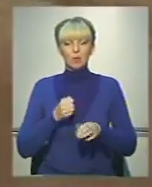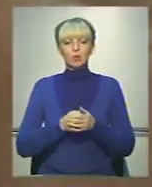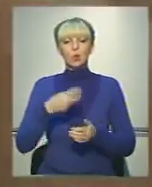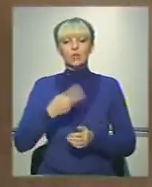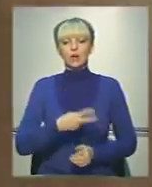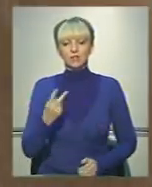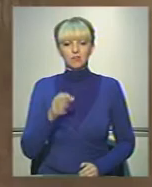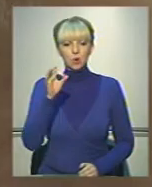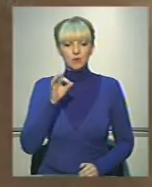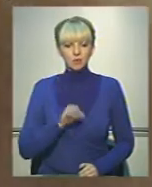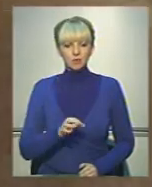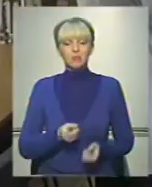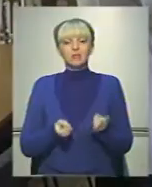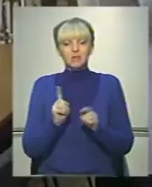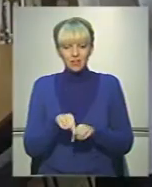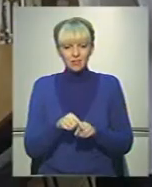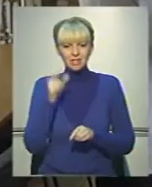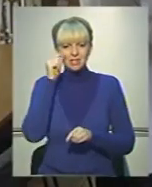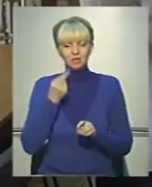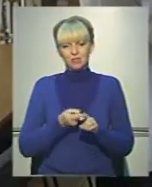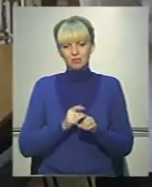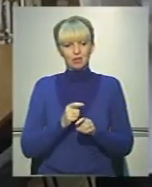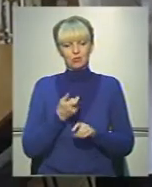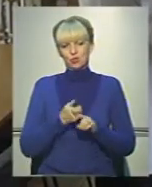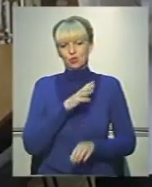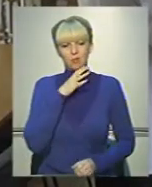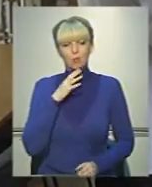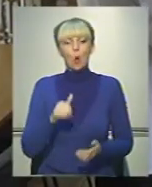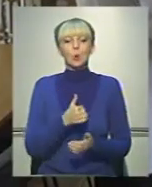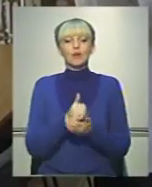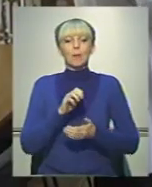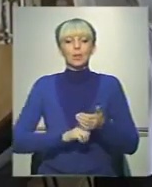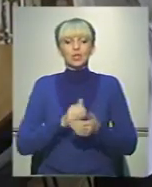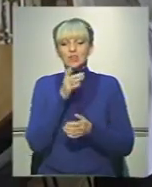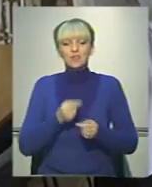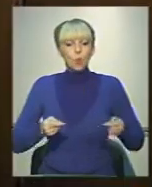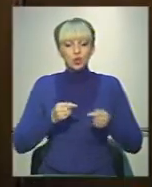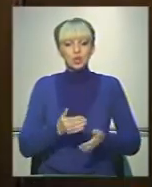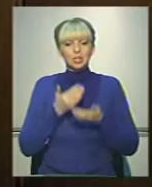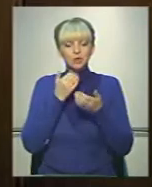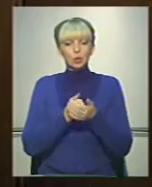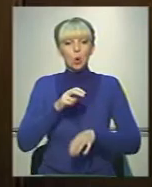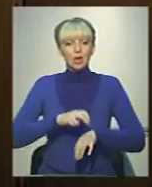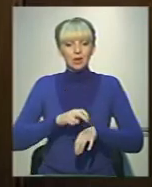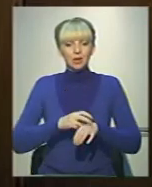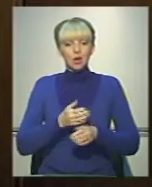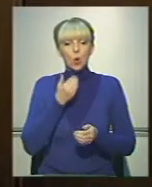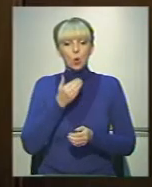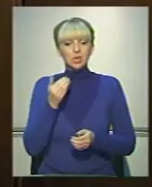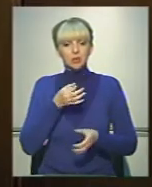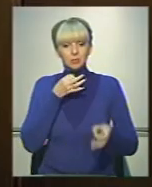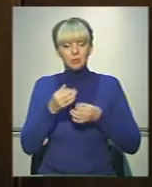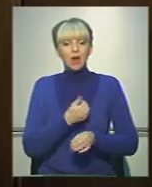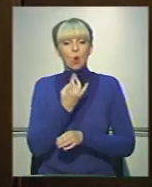22%. Та навіть такі цифри – це занадто багато. Основна причина – несвоєчасне звернення до лікарів. Останні радять